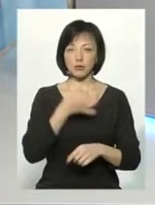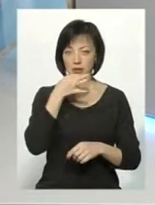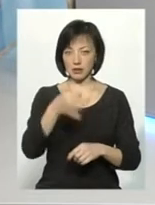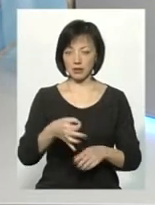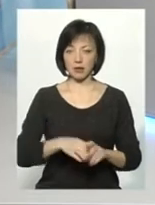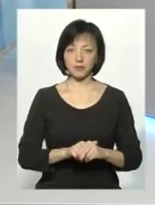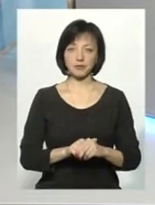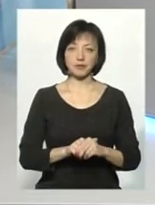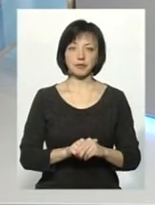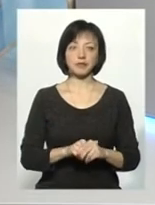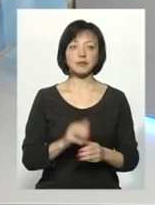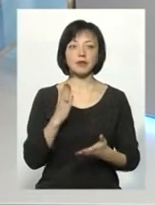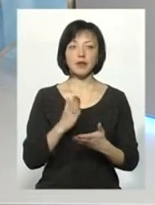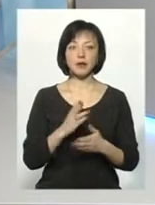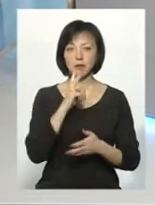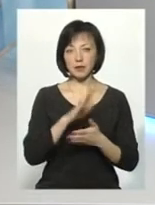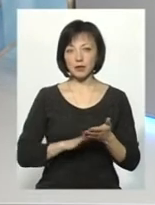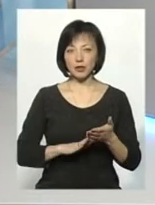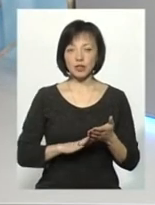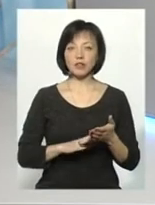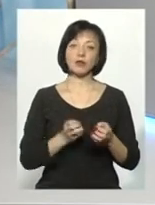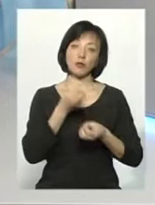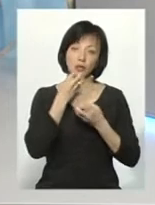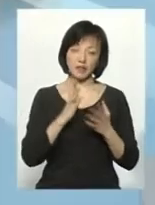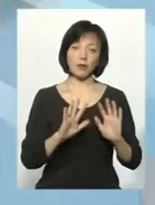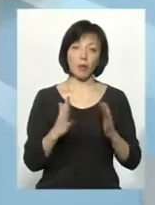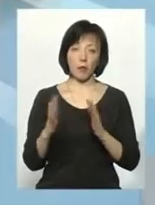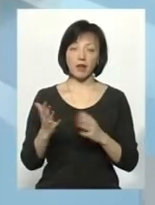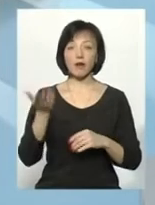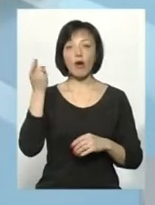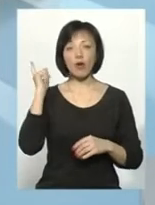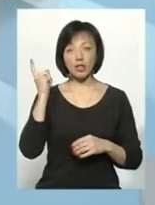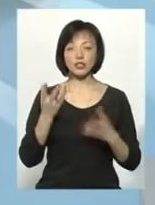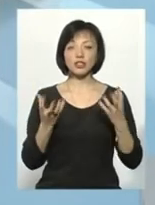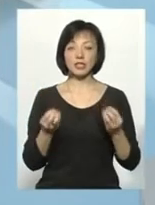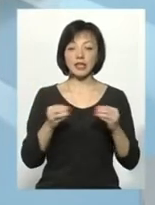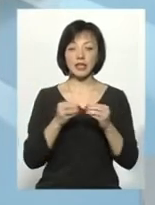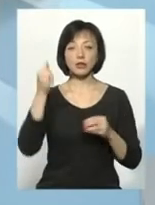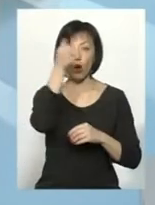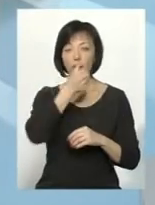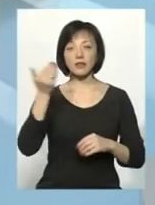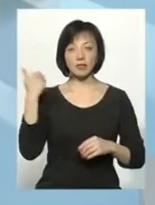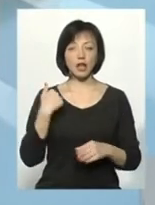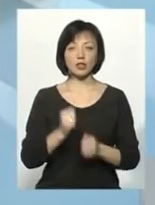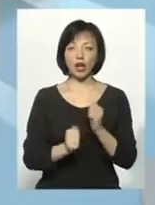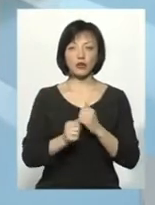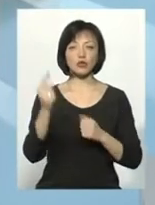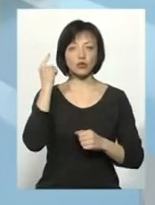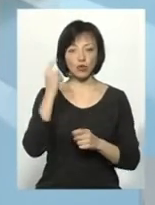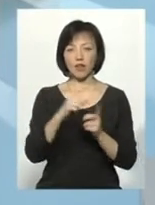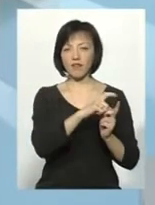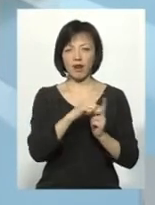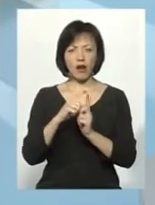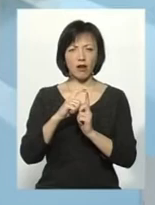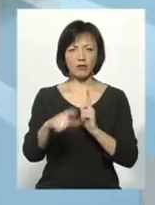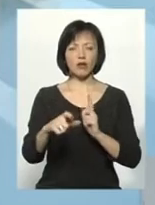Але з позитивних моментів, от колись, ще 10 років назад, я часто чула таку фразу,